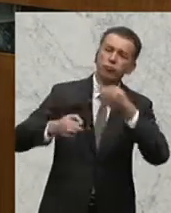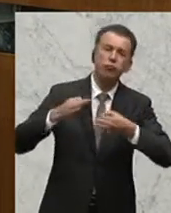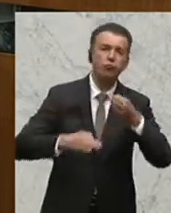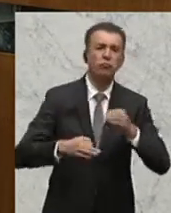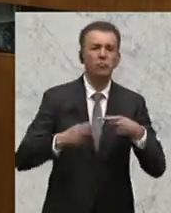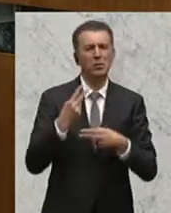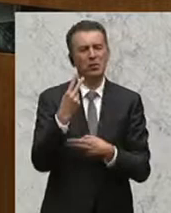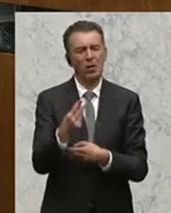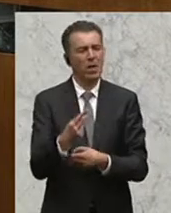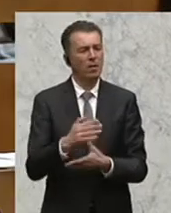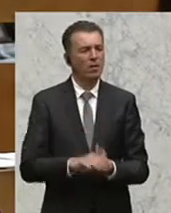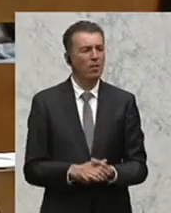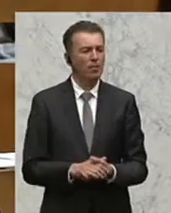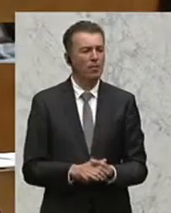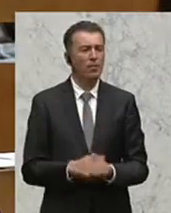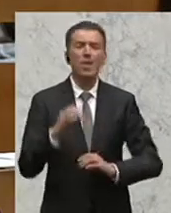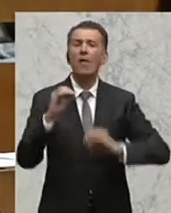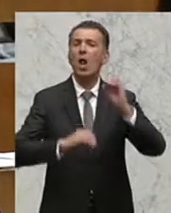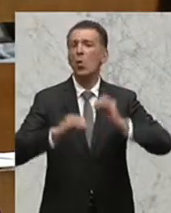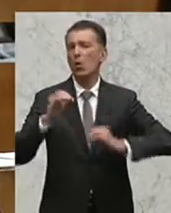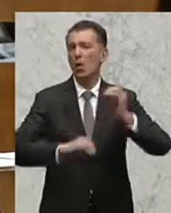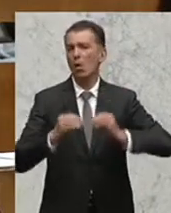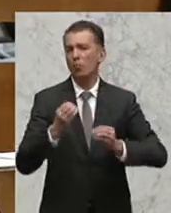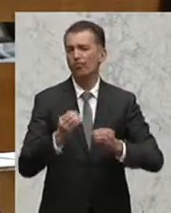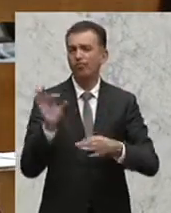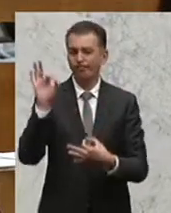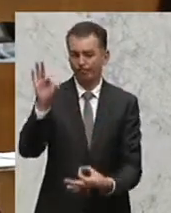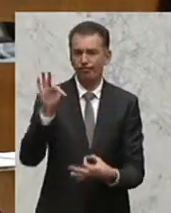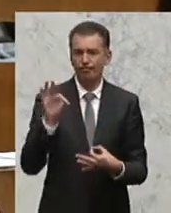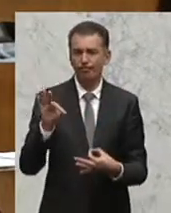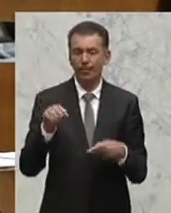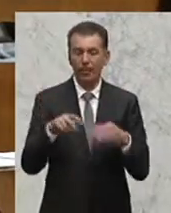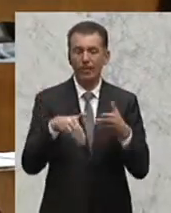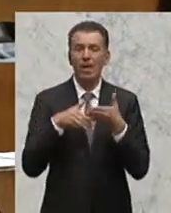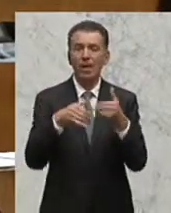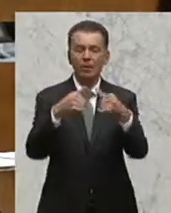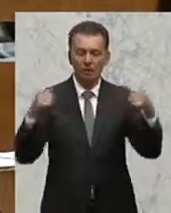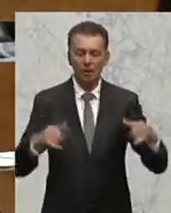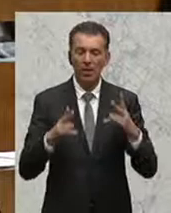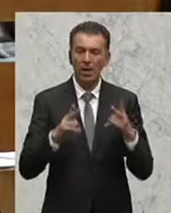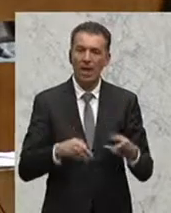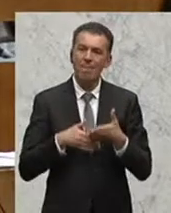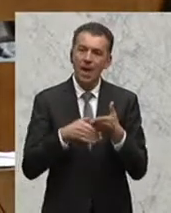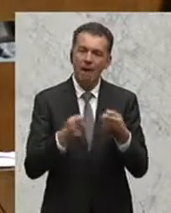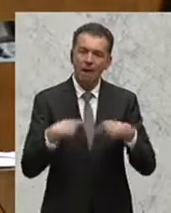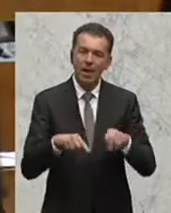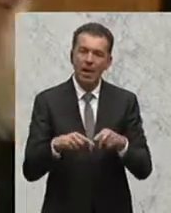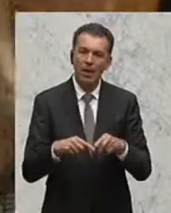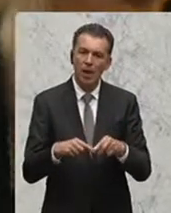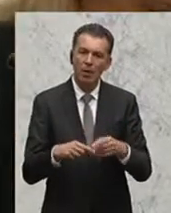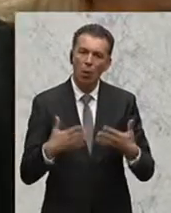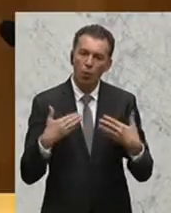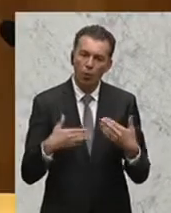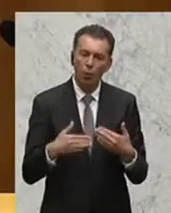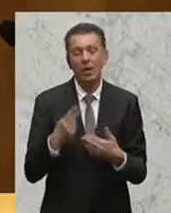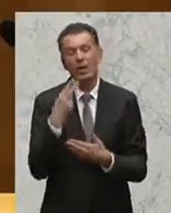sehen wir ja auch immer die Evaluierung. Und dass solche Pakete Länder wieder hochbringen, das hat man beim ESM sehr wohl schon